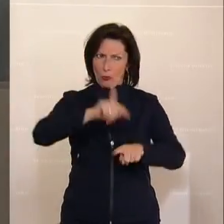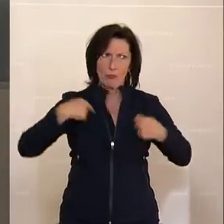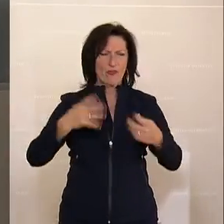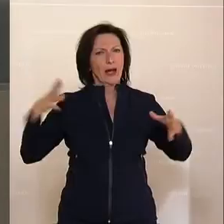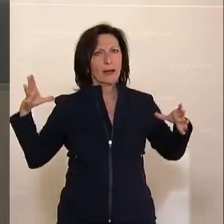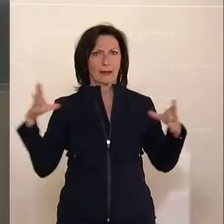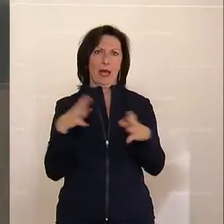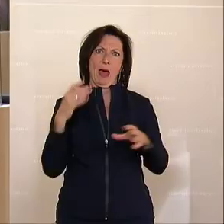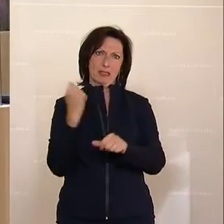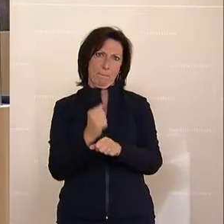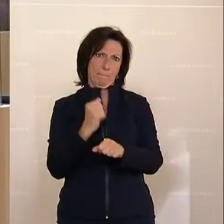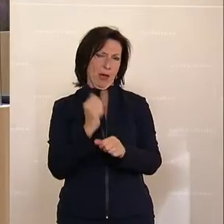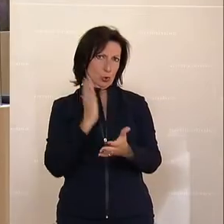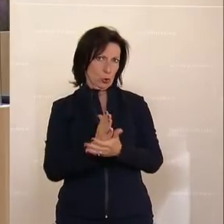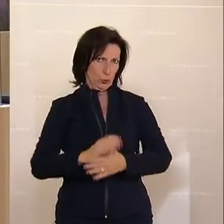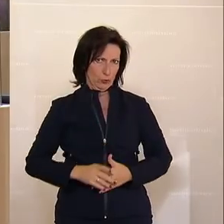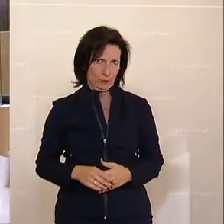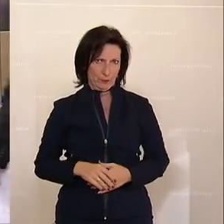Vielen Dank. Vielen Dank.